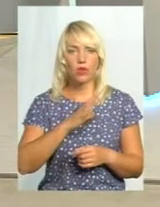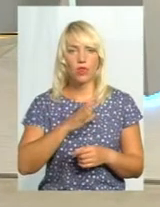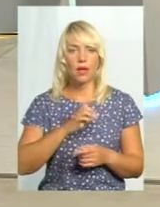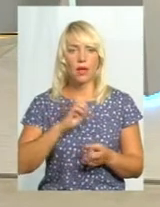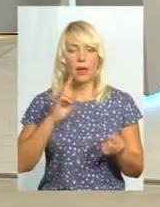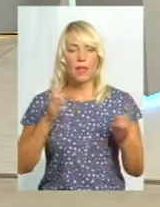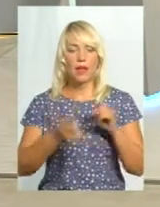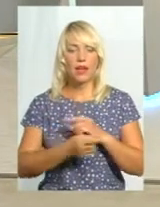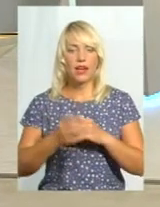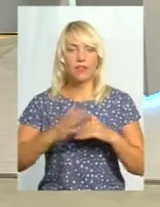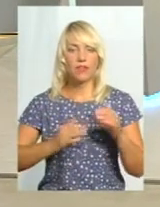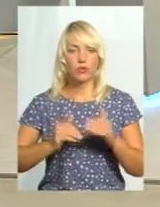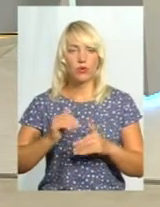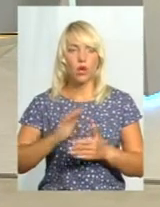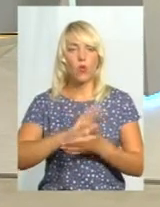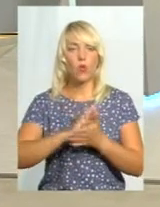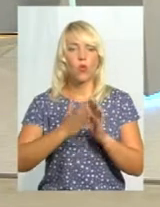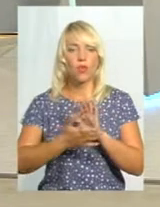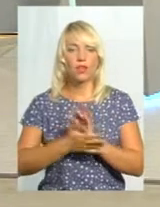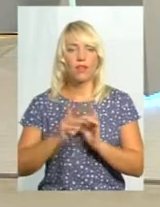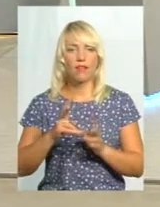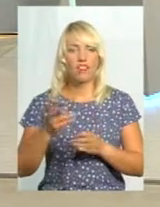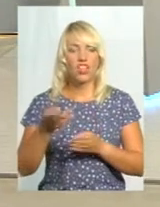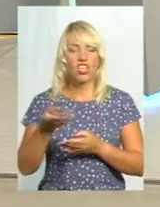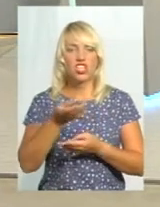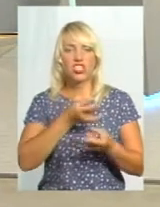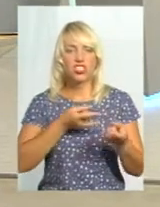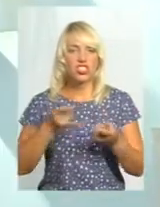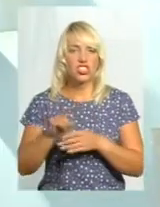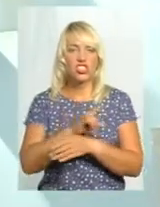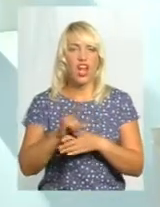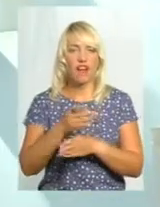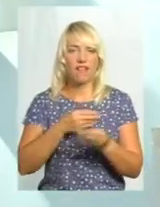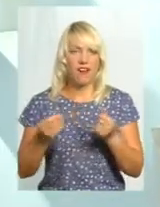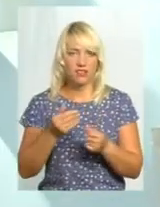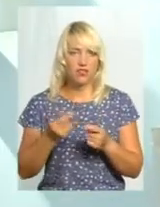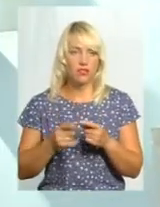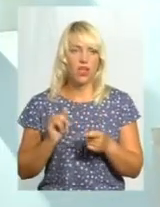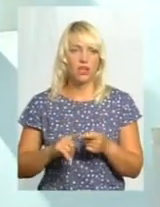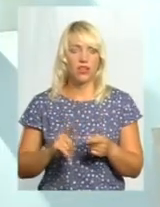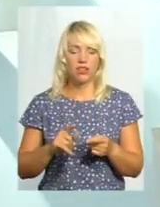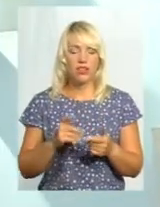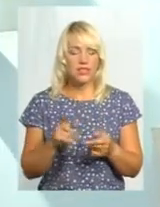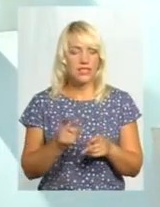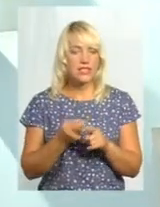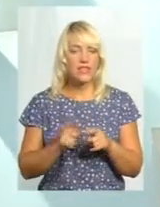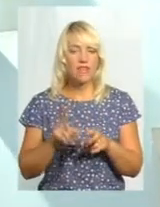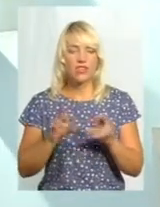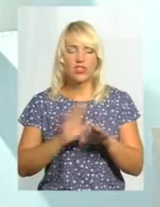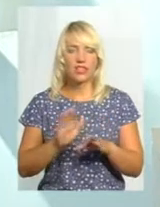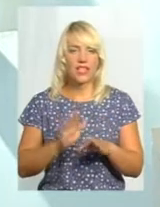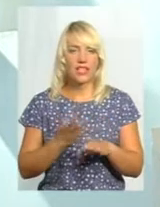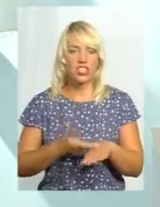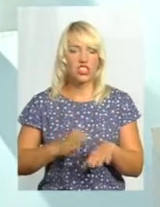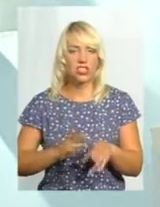шахрайство. Шахрайство не відноситься до категорії важких злочинів, тому контролю за ним такого немає. І шахрайство, тому що це